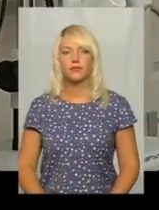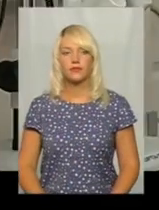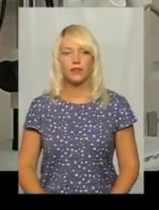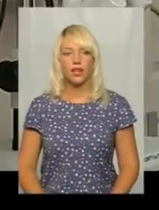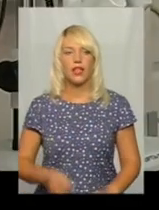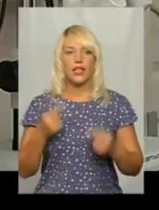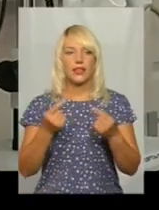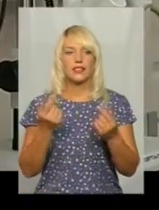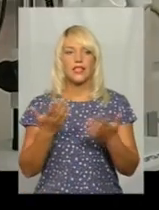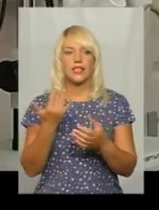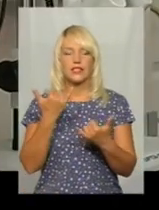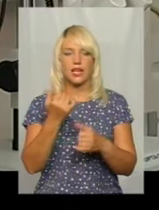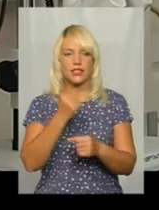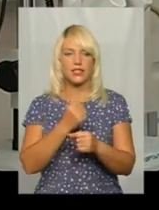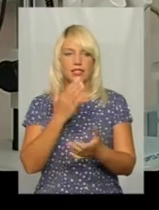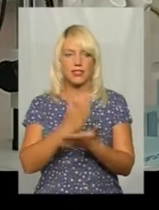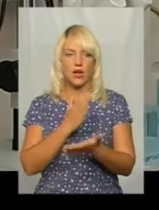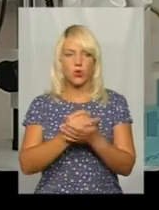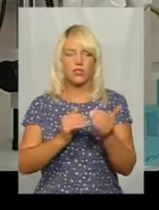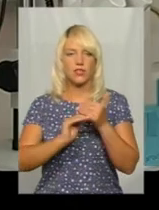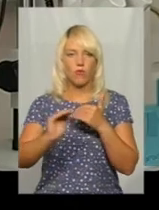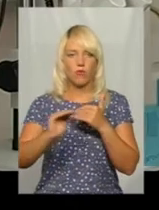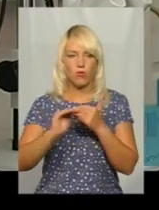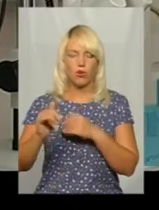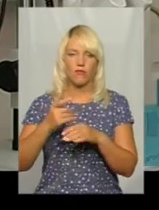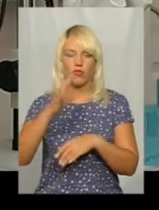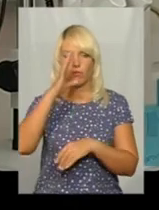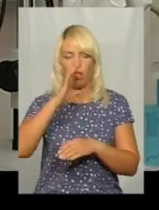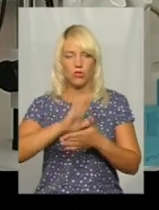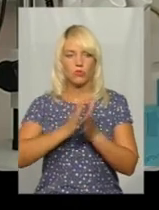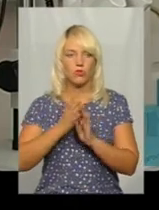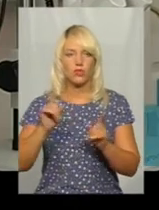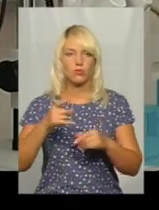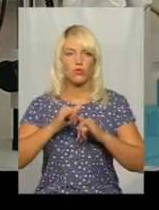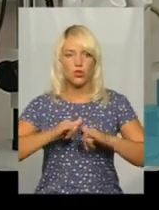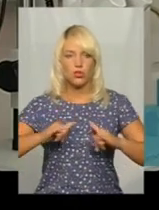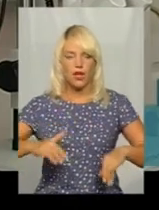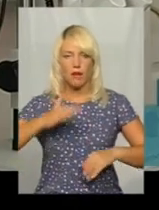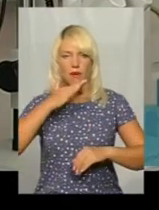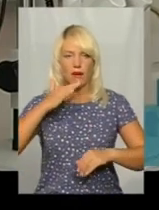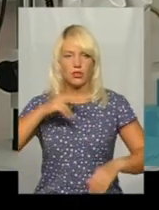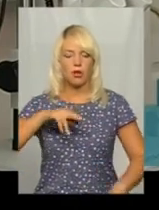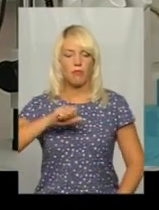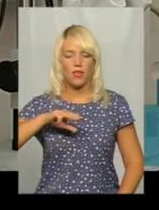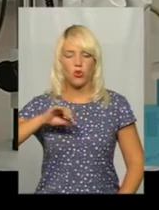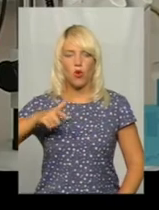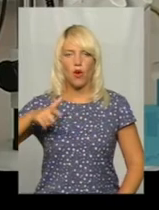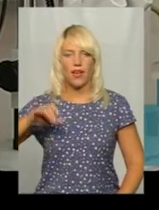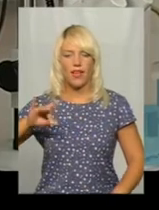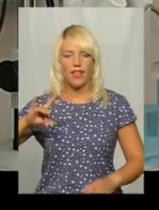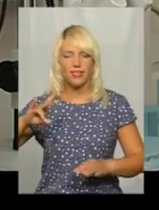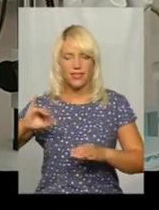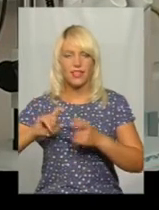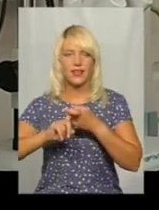Насіння, яке зараз знаходиться в полі, воно в досить поганому стані, адже розвивається досить багато патогенів на ньому, досить